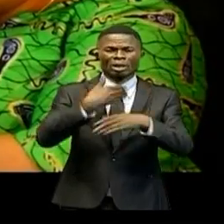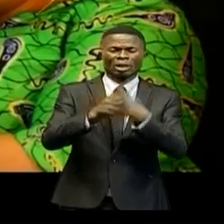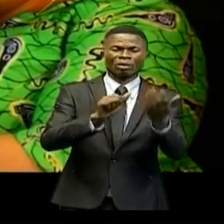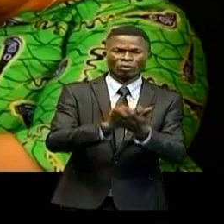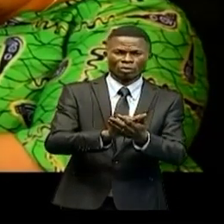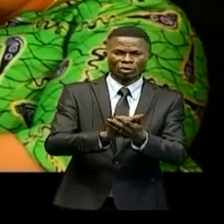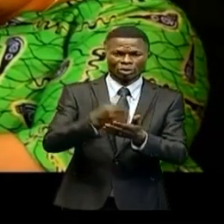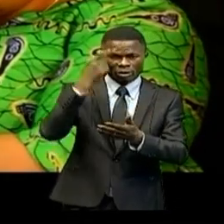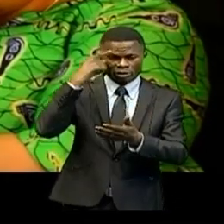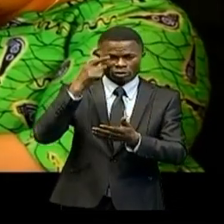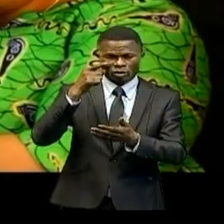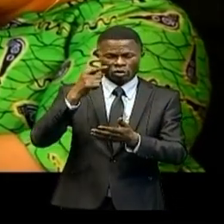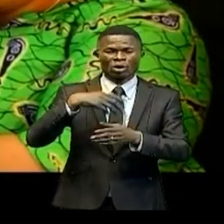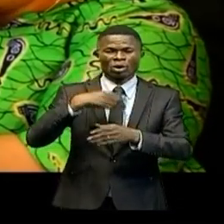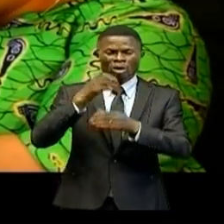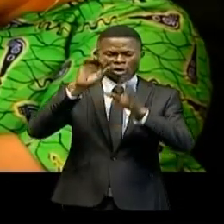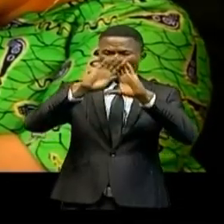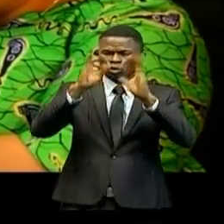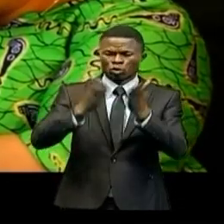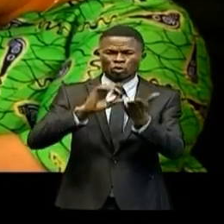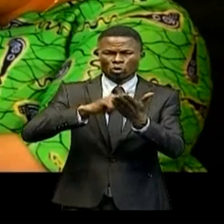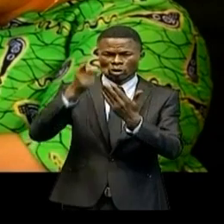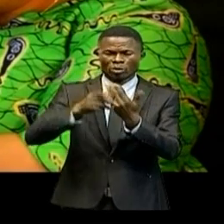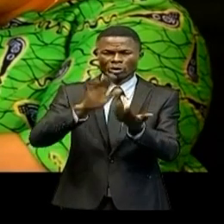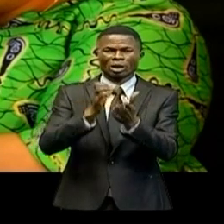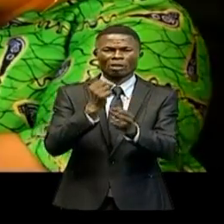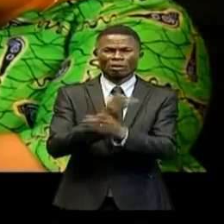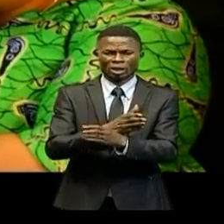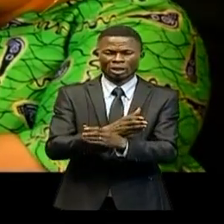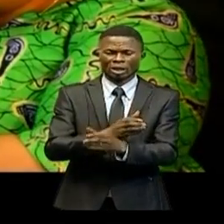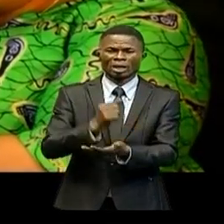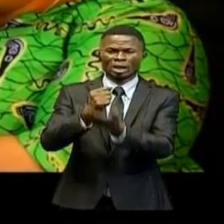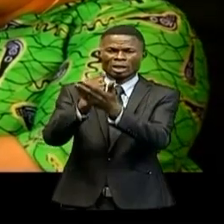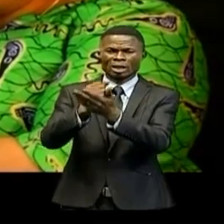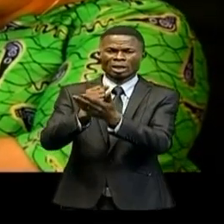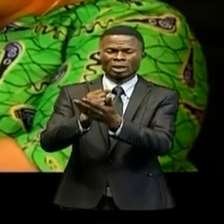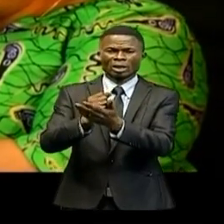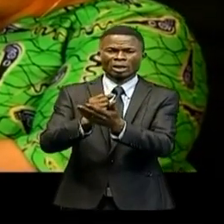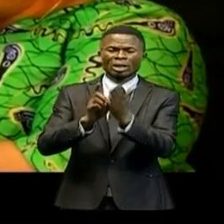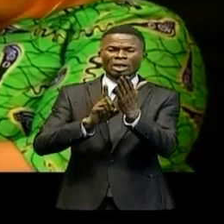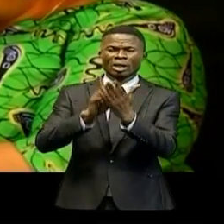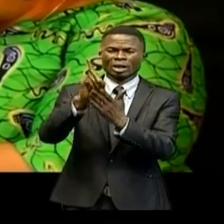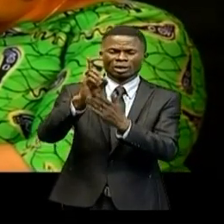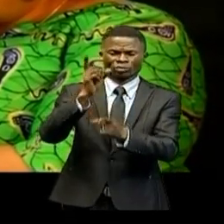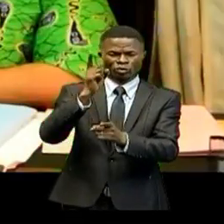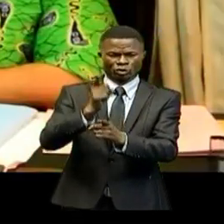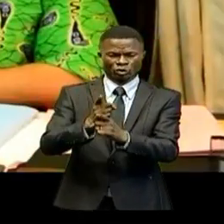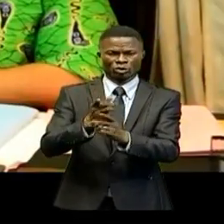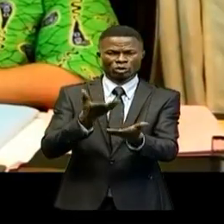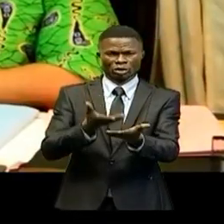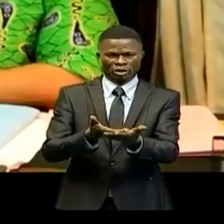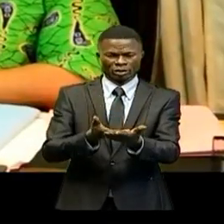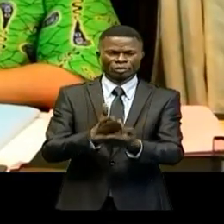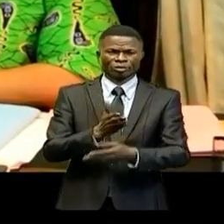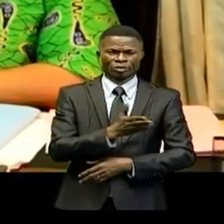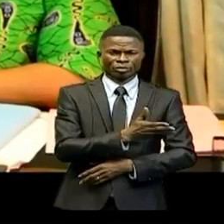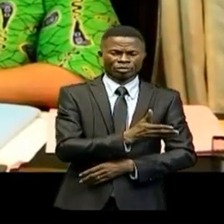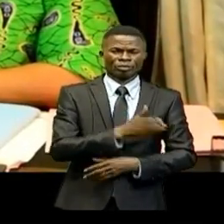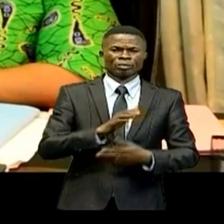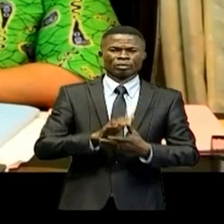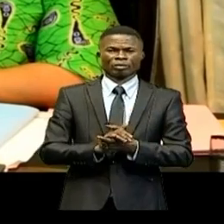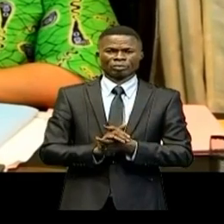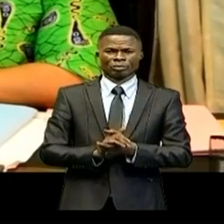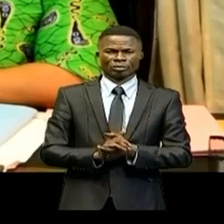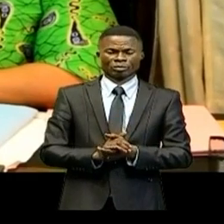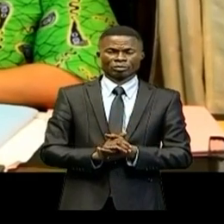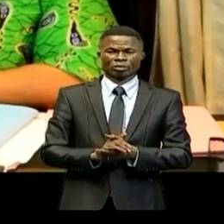pour la réalisation de tous les projets qui feront l'objet des constats spécifiques. Il a